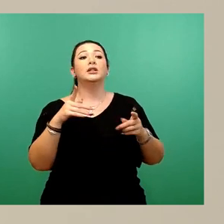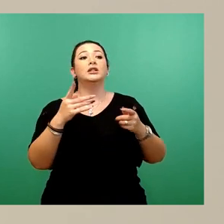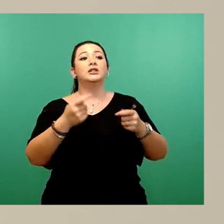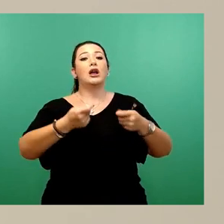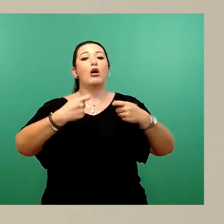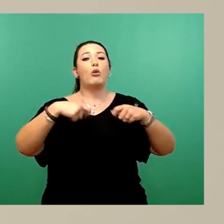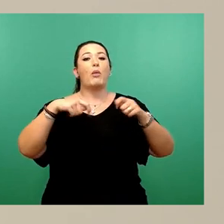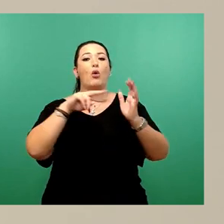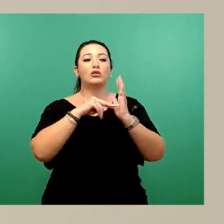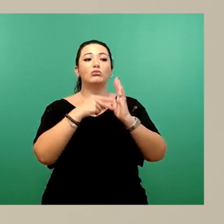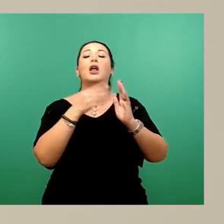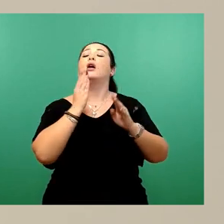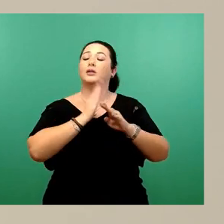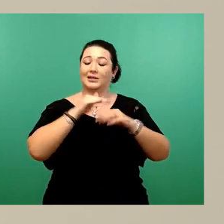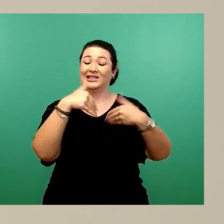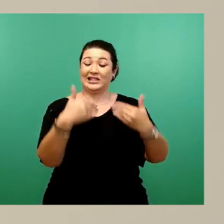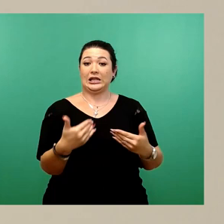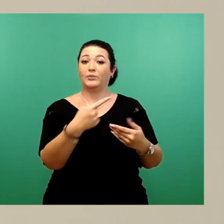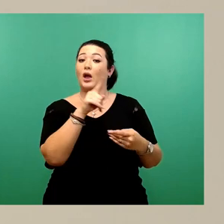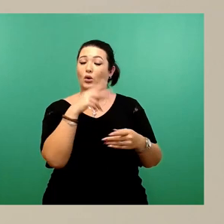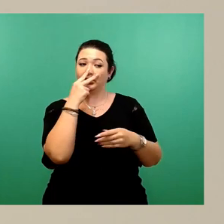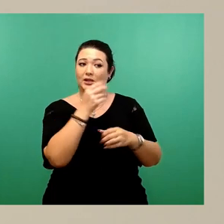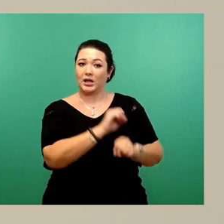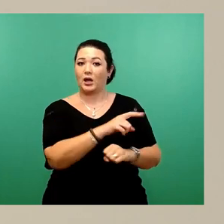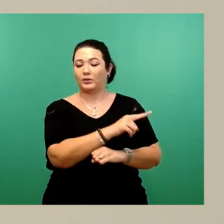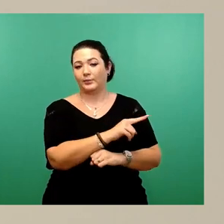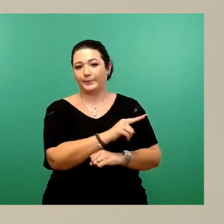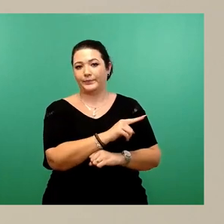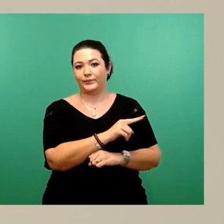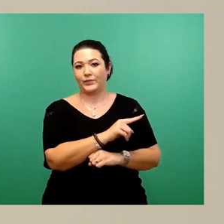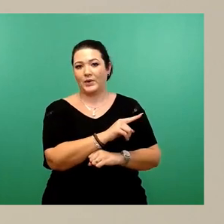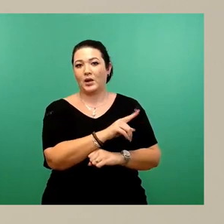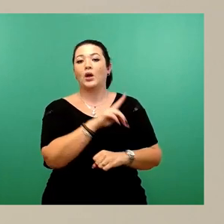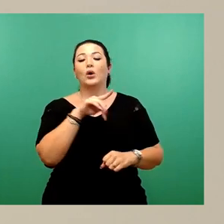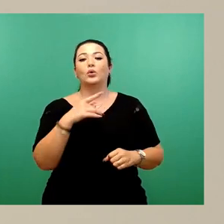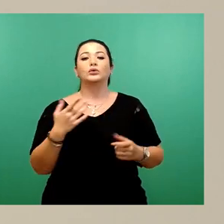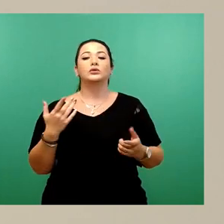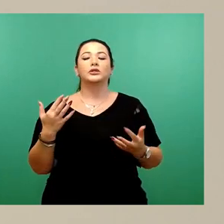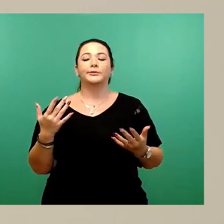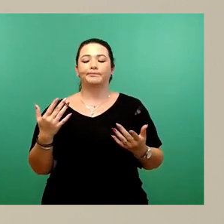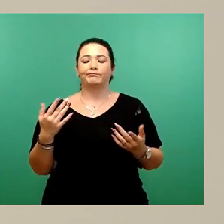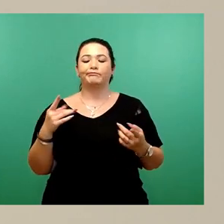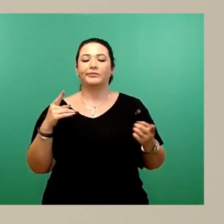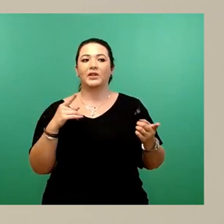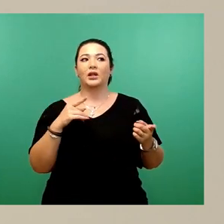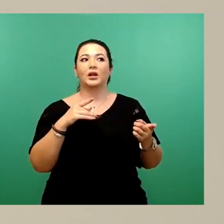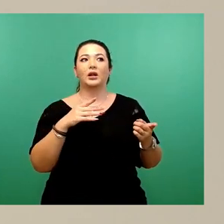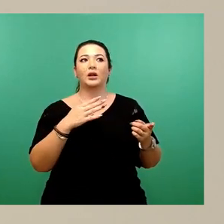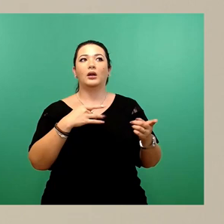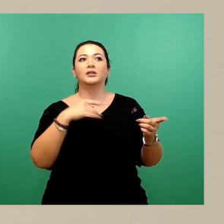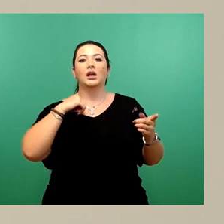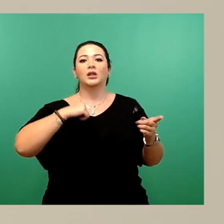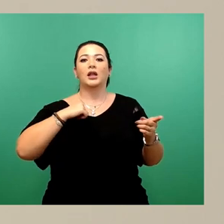und die Einleitung des Bebauungsplansverfahrens hat also der Vorhabenträger am 18. August